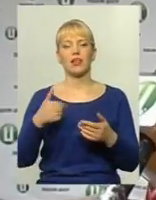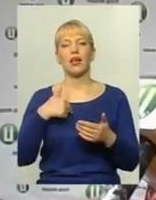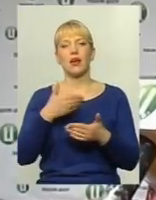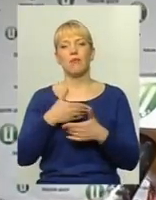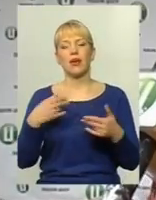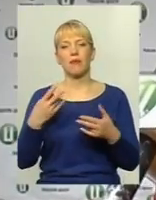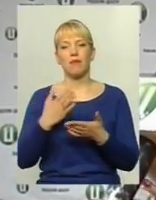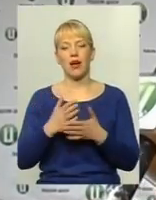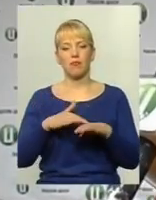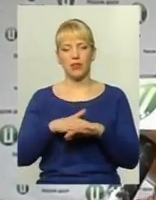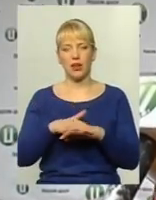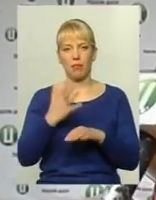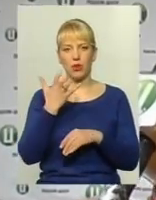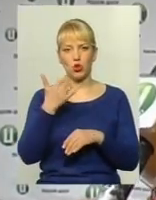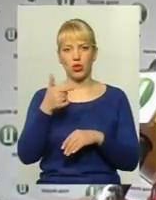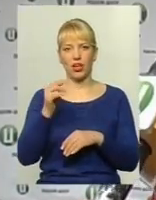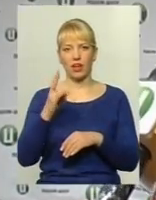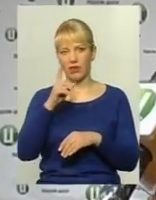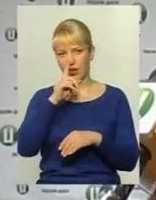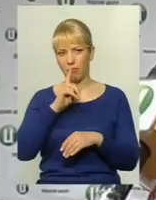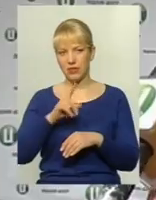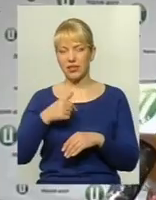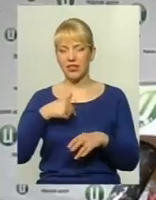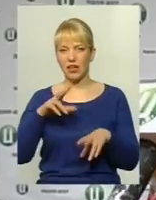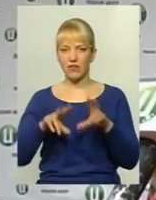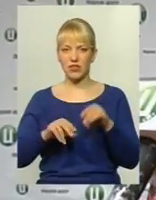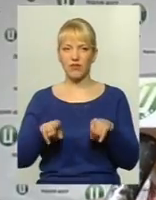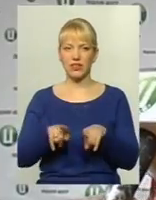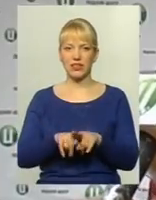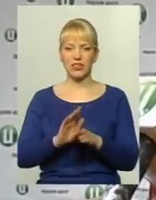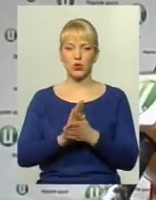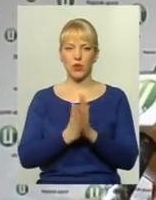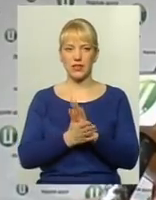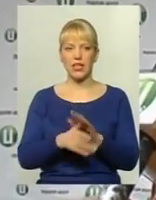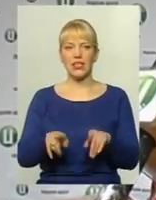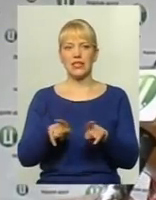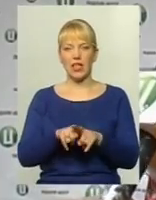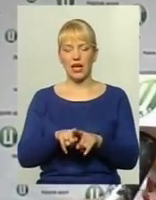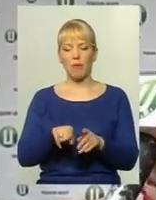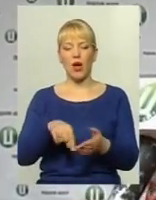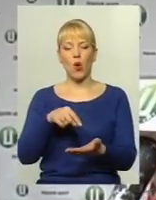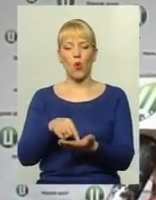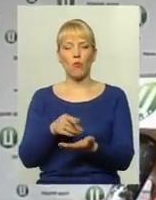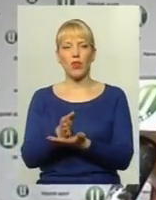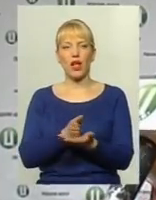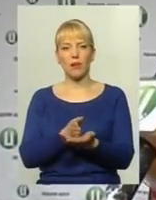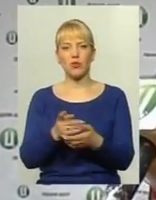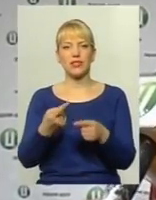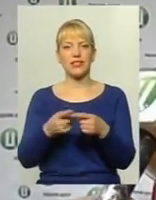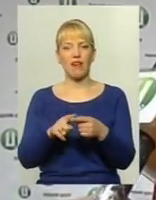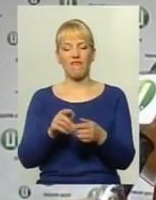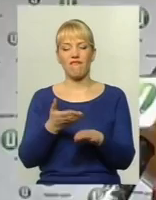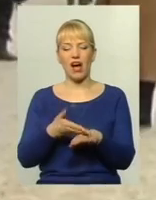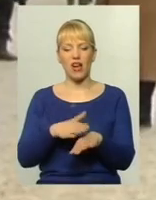маємо підрахунки гривень 500 на місяць. Я рахую, що в таких ситуаціях, з такими комунальними послугами, це надзвичайно важко